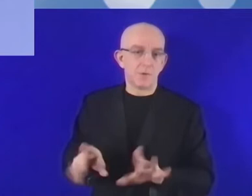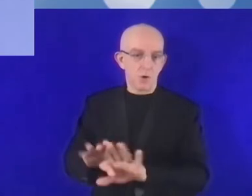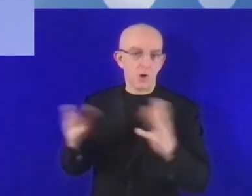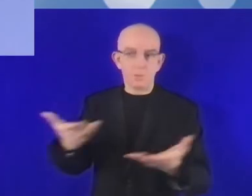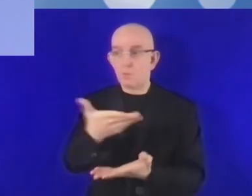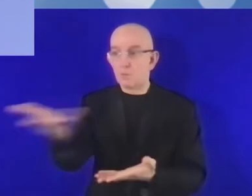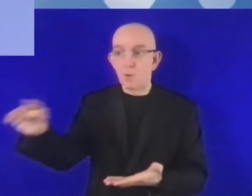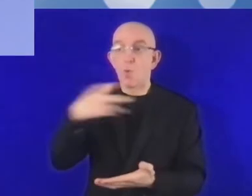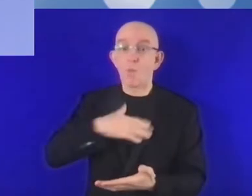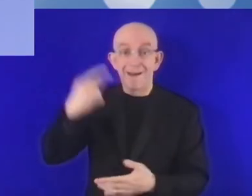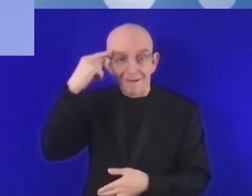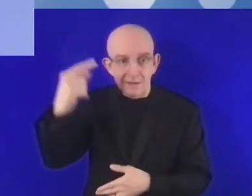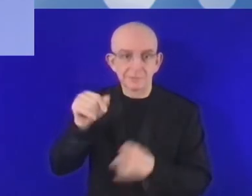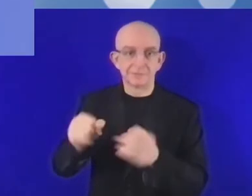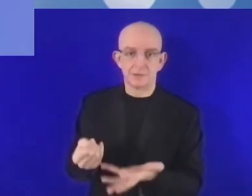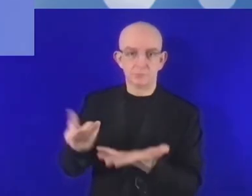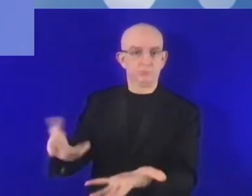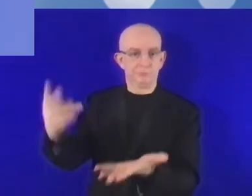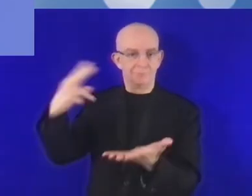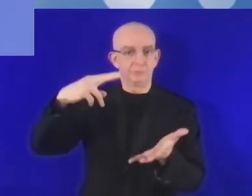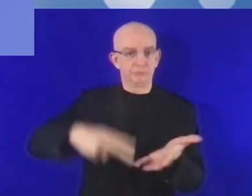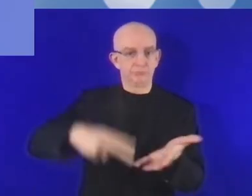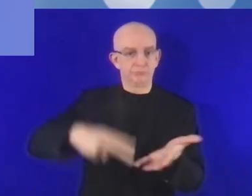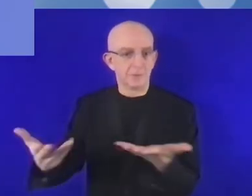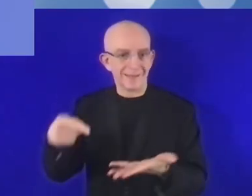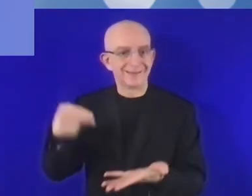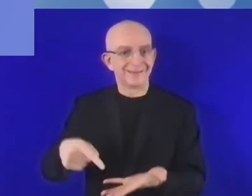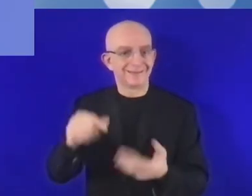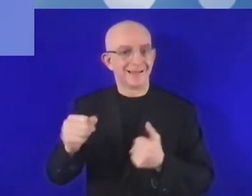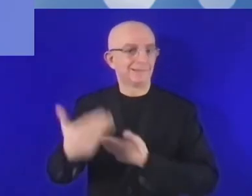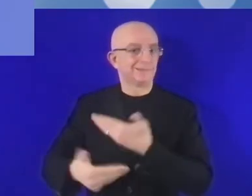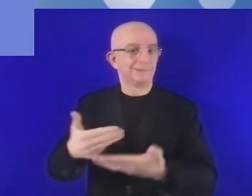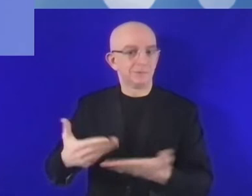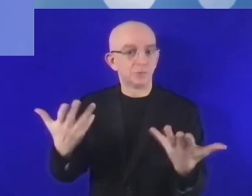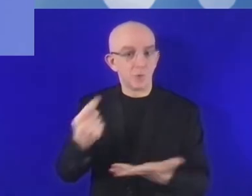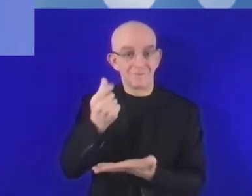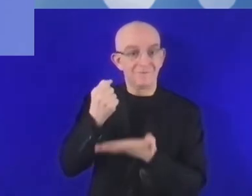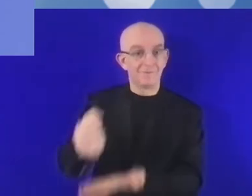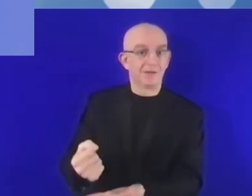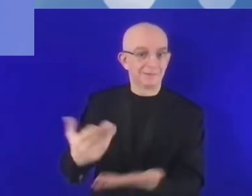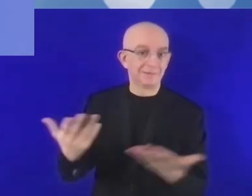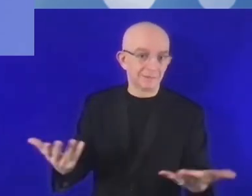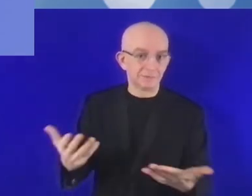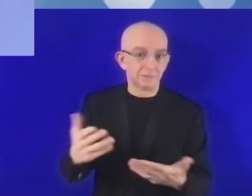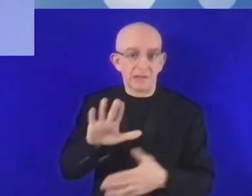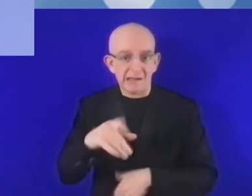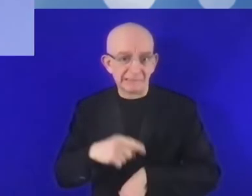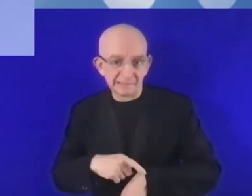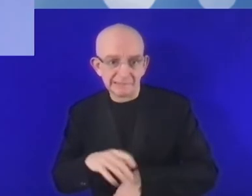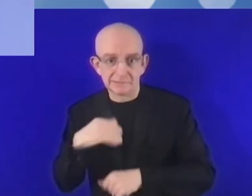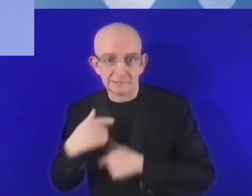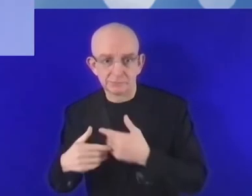Kolejna kwestia, czy nie wiem, czy mam kontynuować, czy mam czas? 30 sekund. Bardzo prosimy o krótki komentarz na temat